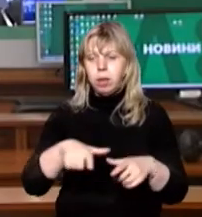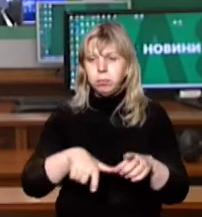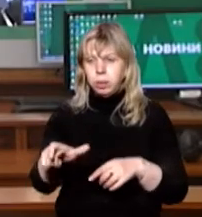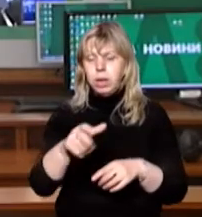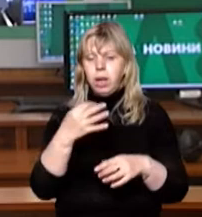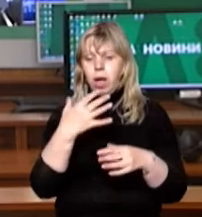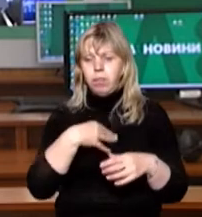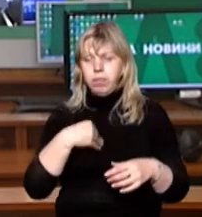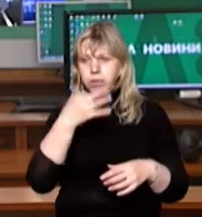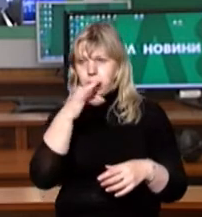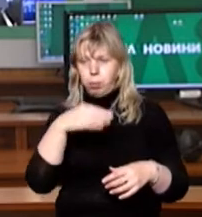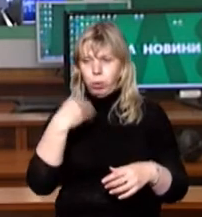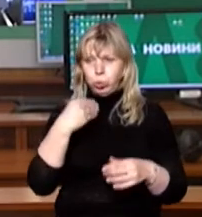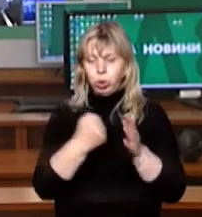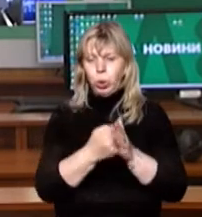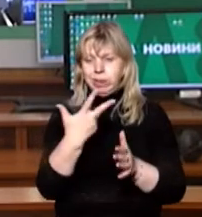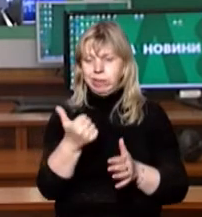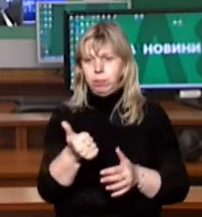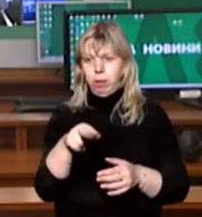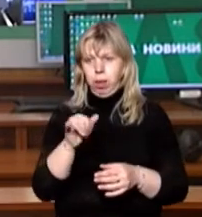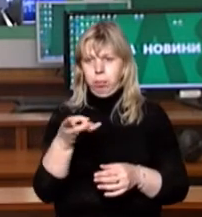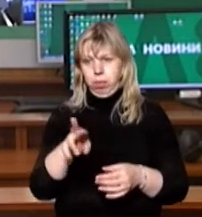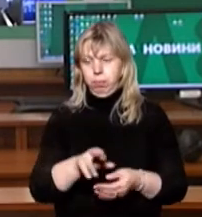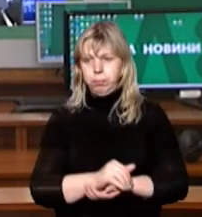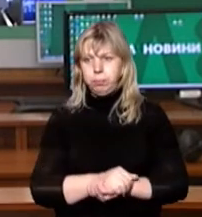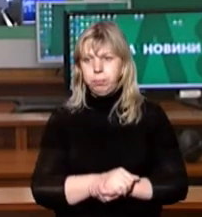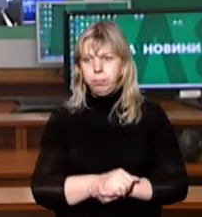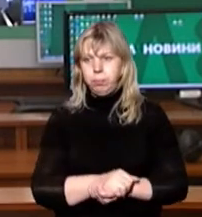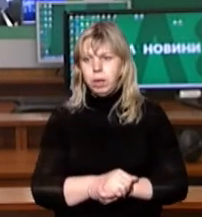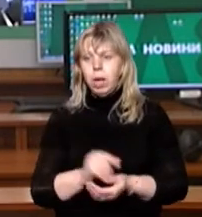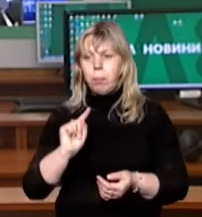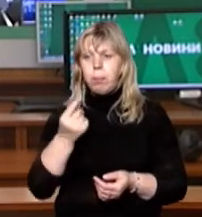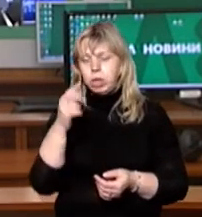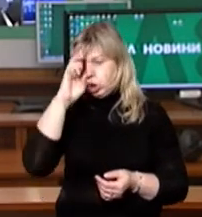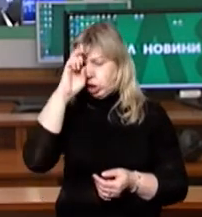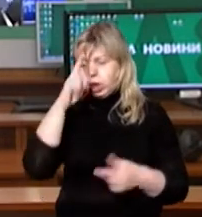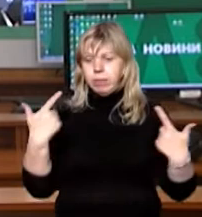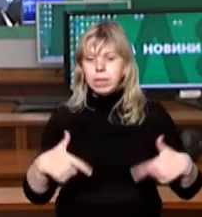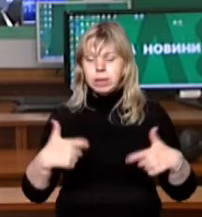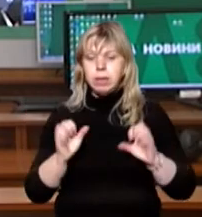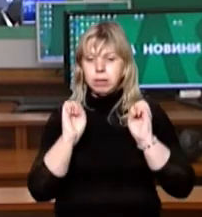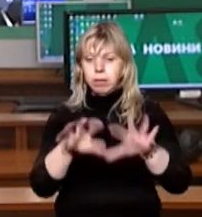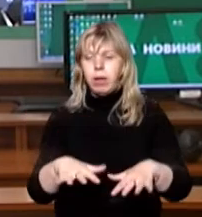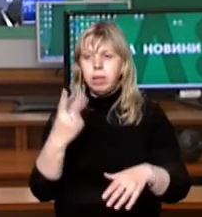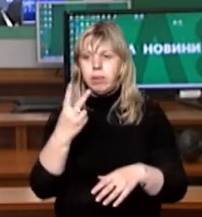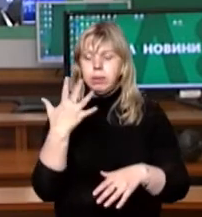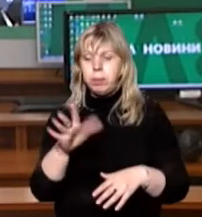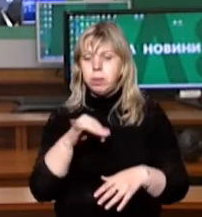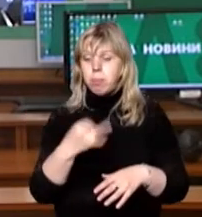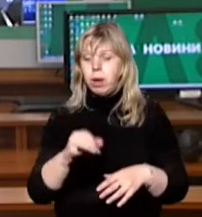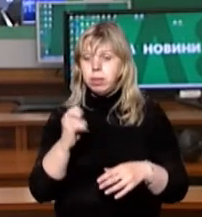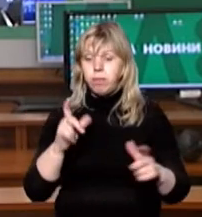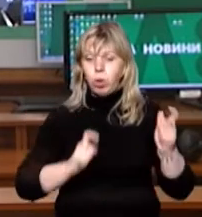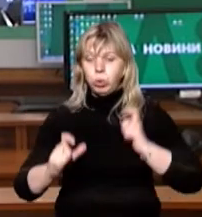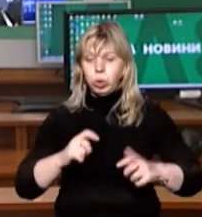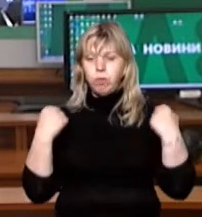Львів-Самбір-Ужгород до 31 липня. Перший державний іспит складали 25 травня на